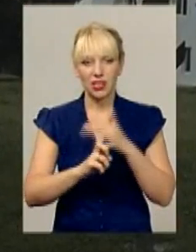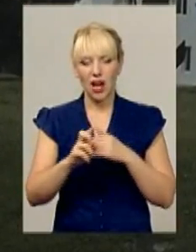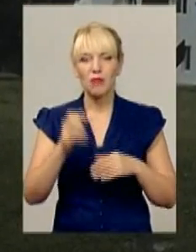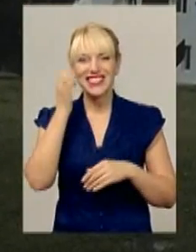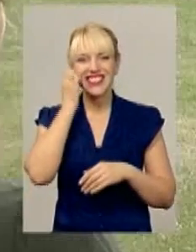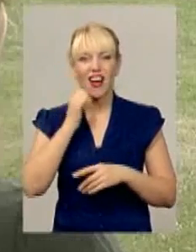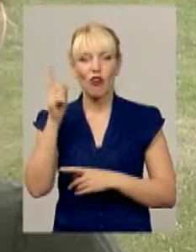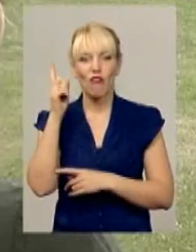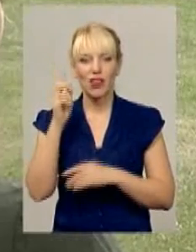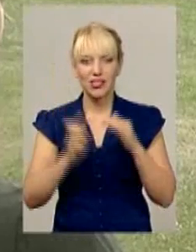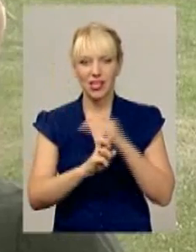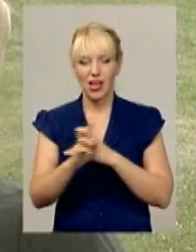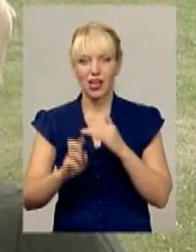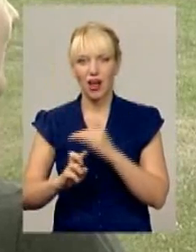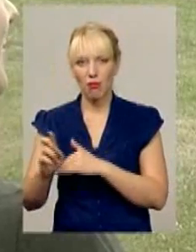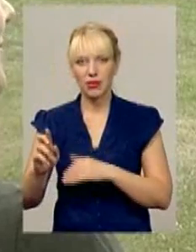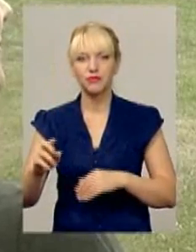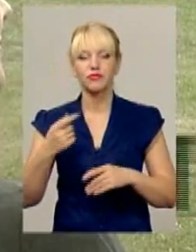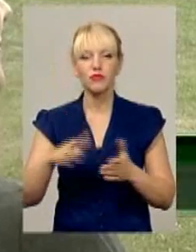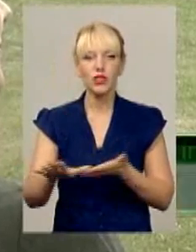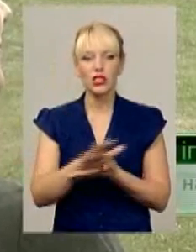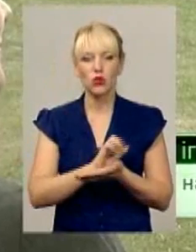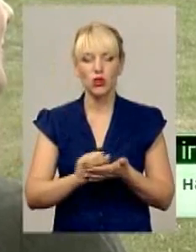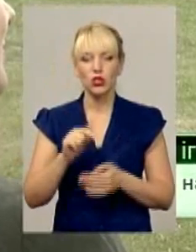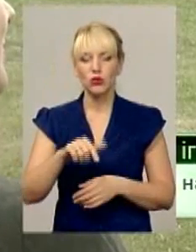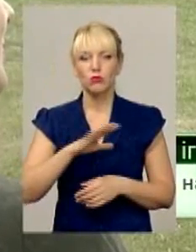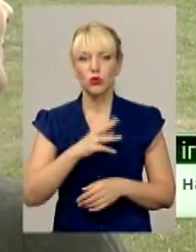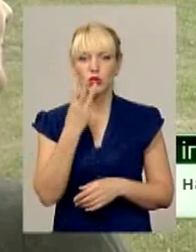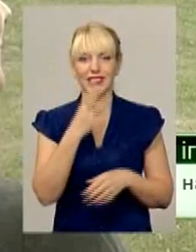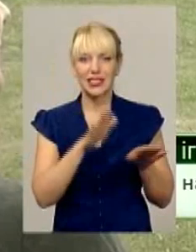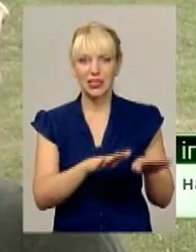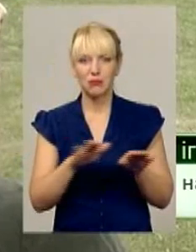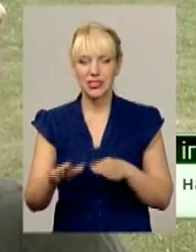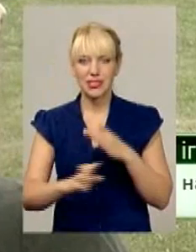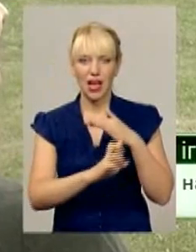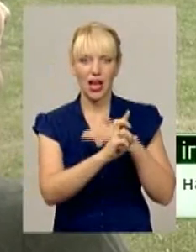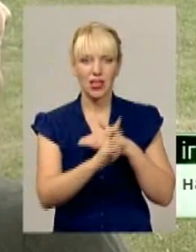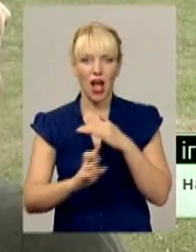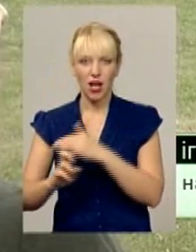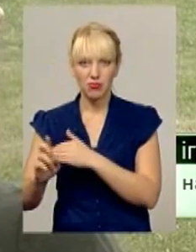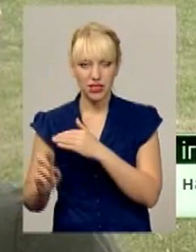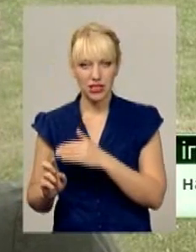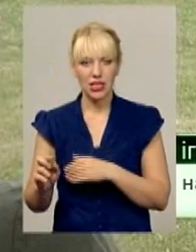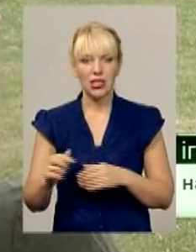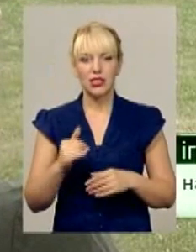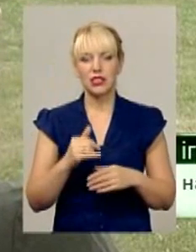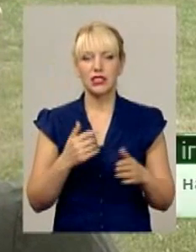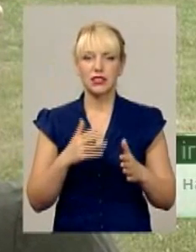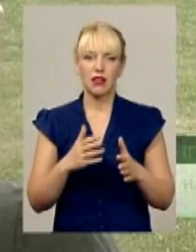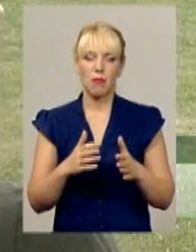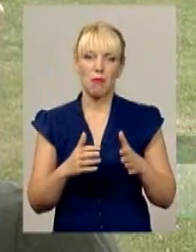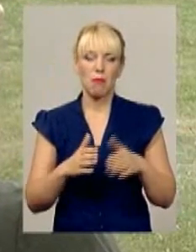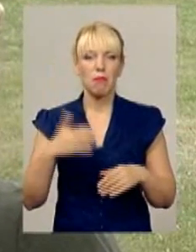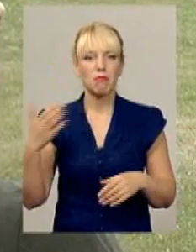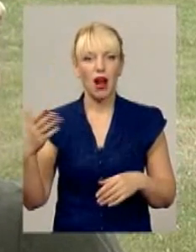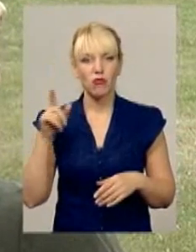зруйнували вщент. Тут було три престоли. Був різдва Богородиці, храм, який знаходився з правої сторони від